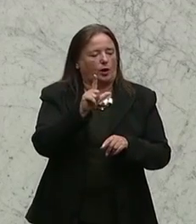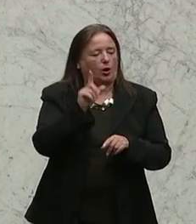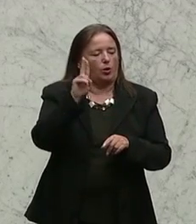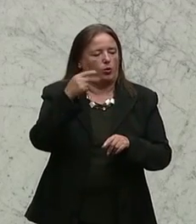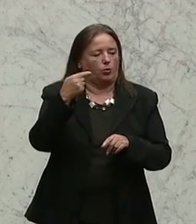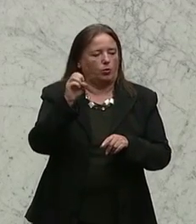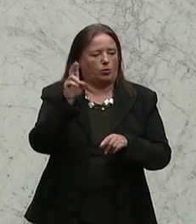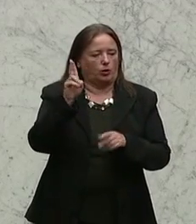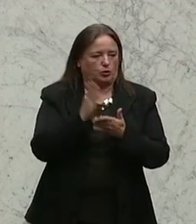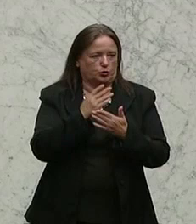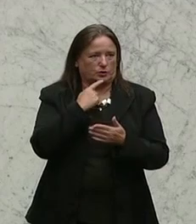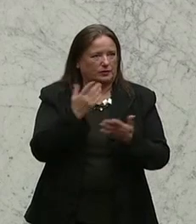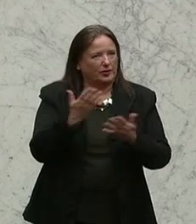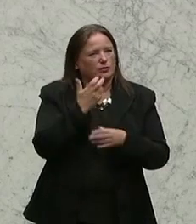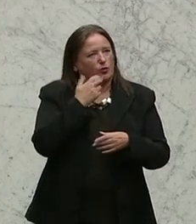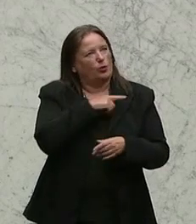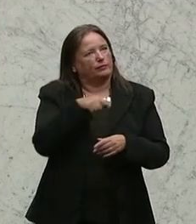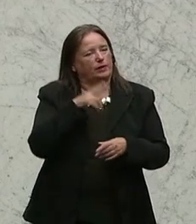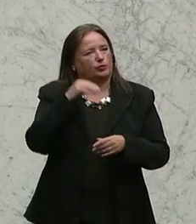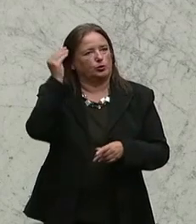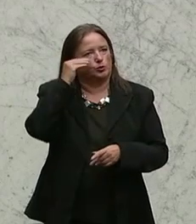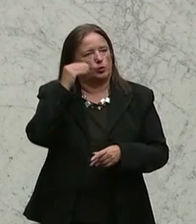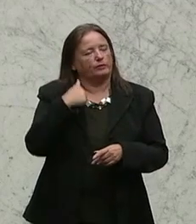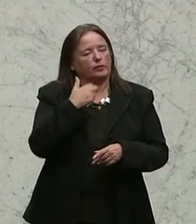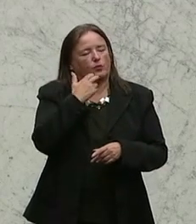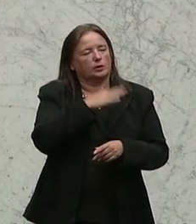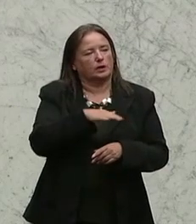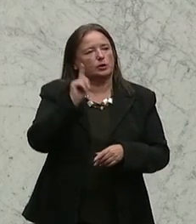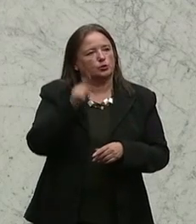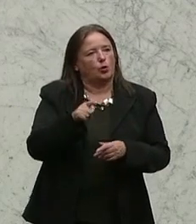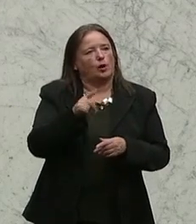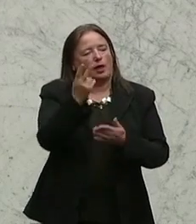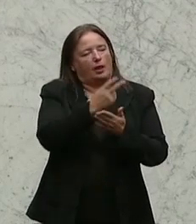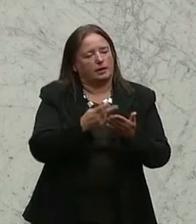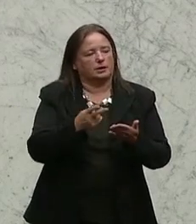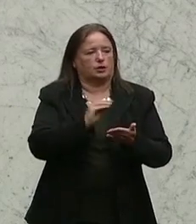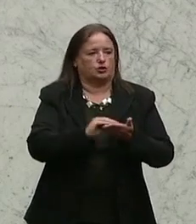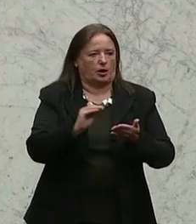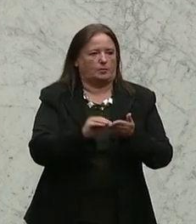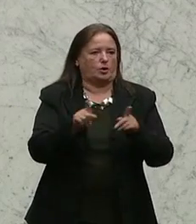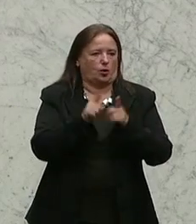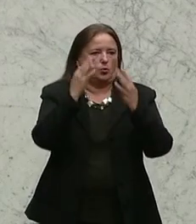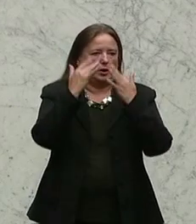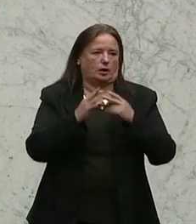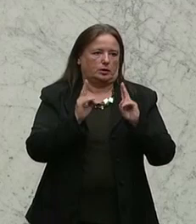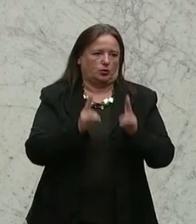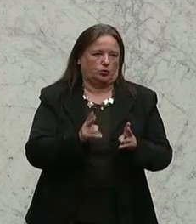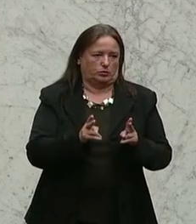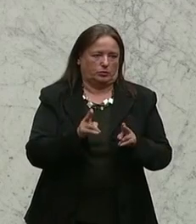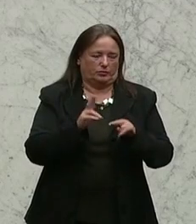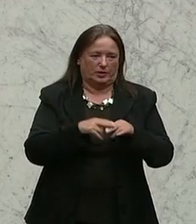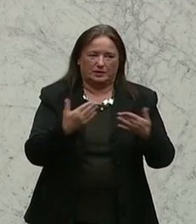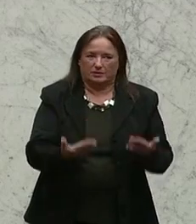gebracht, was wollen wir von der Schule? Wir wollen, dass die Kinder lesen und schreiben, vielleicht auch noch rechnen können und wenn das nicht funktioniert, dann müssen wir da was